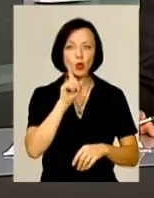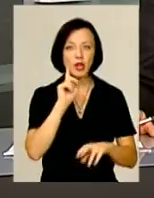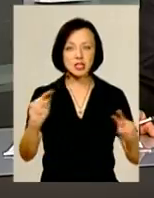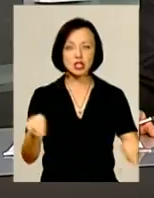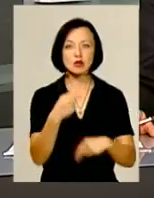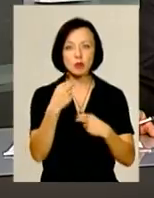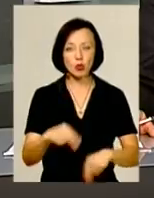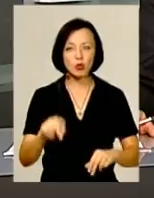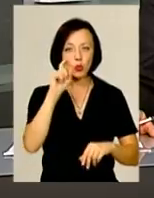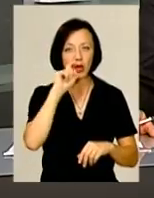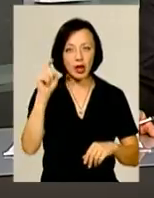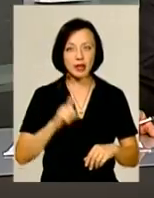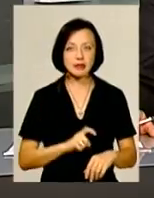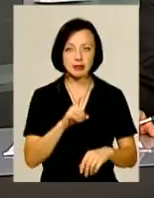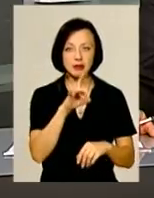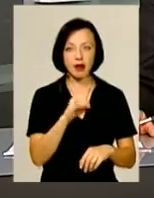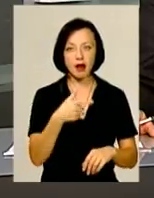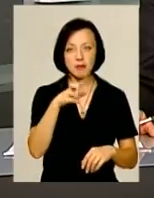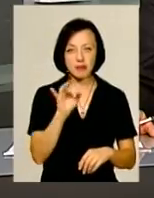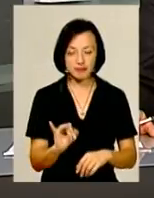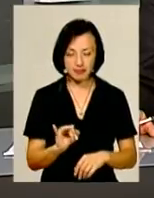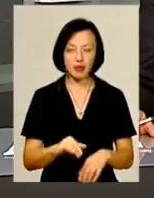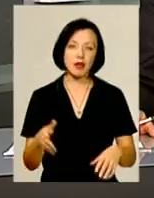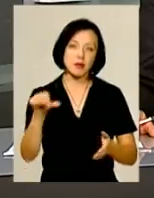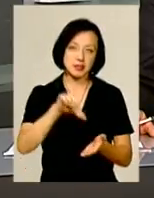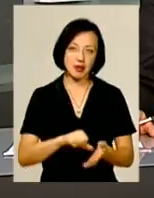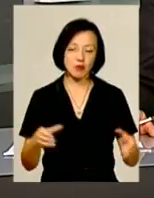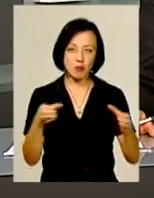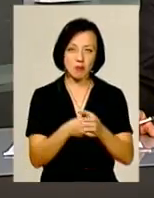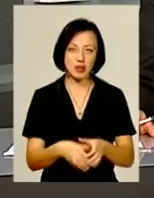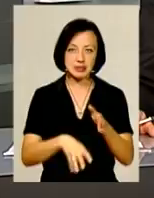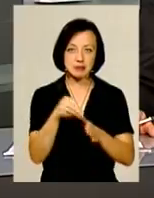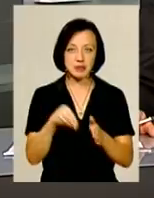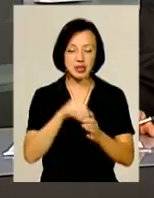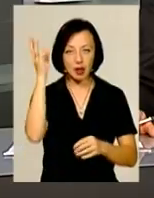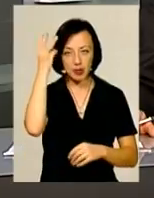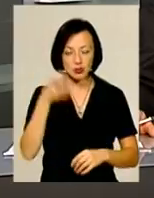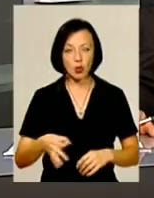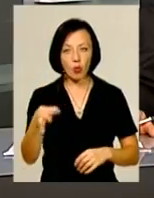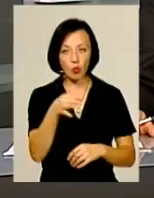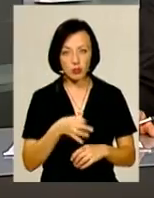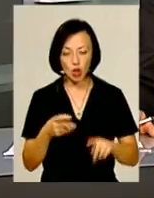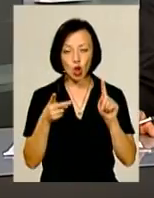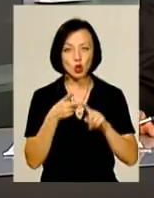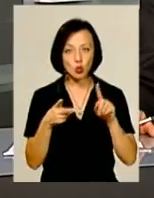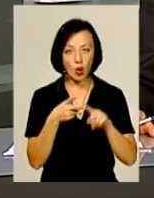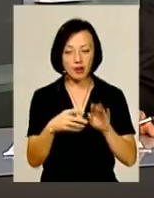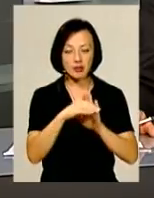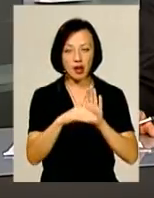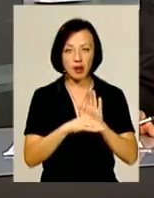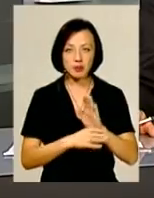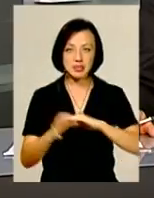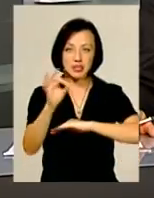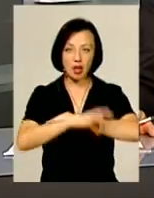чемпіонат України з регбі 15. Хмельниччину на ньому представить команда збірна Хмельницької області. Вона друга за рейтингом у